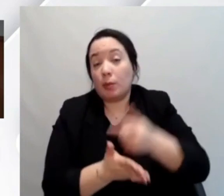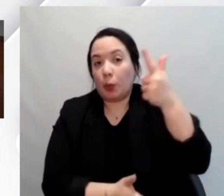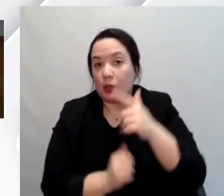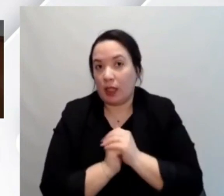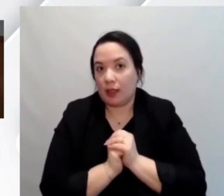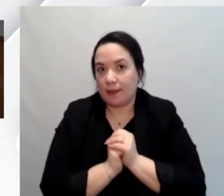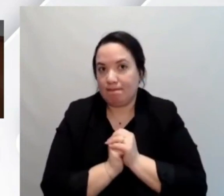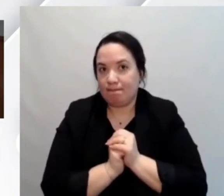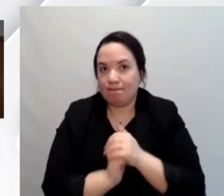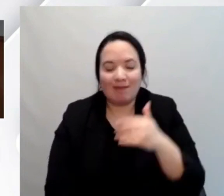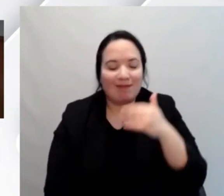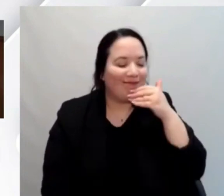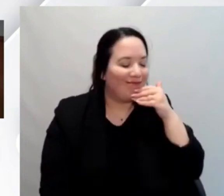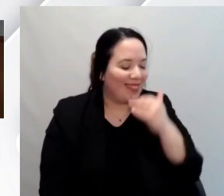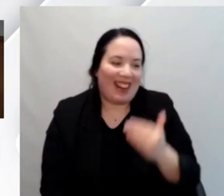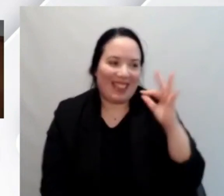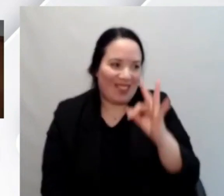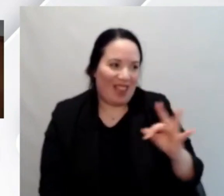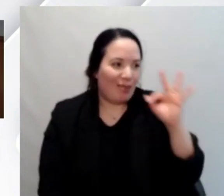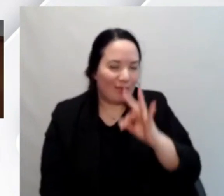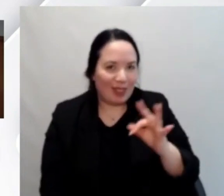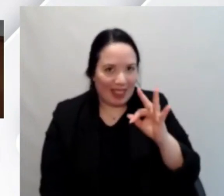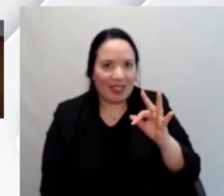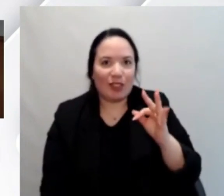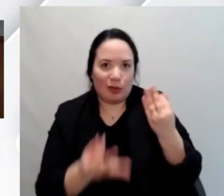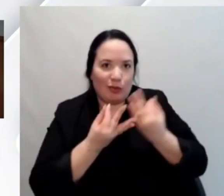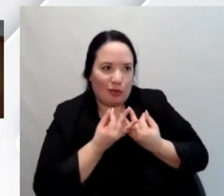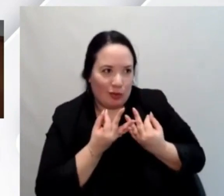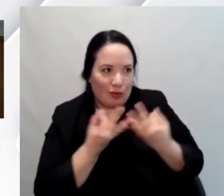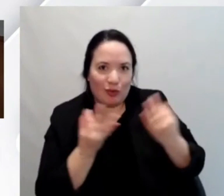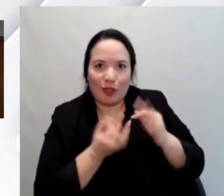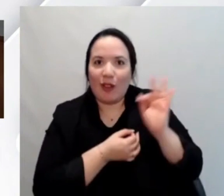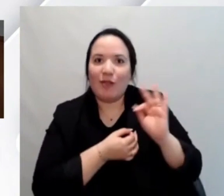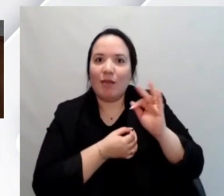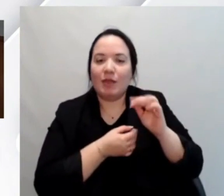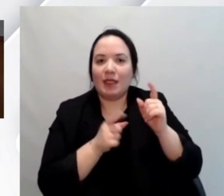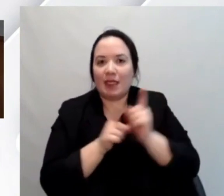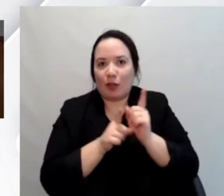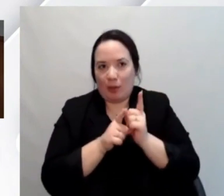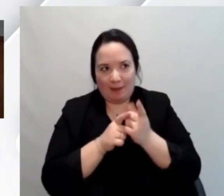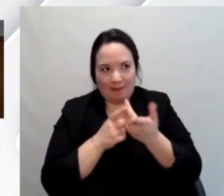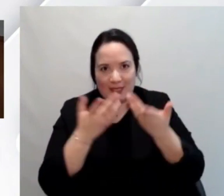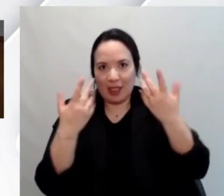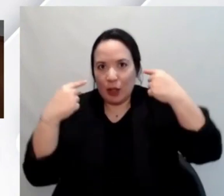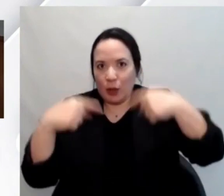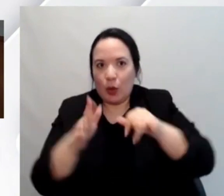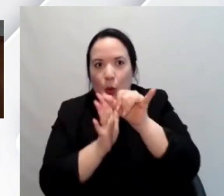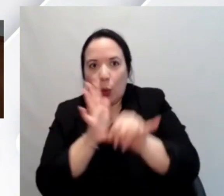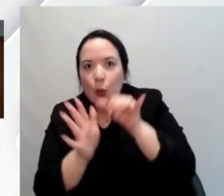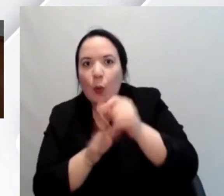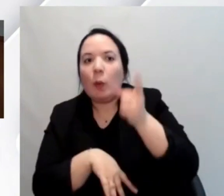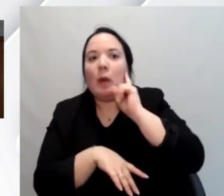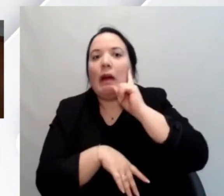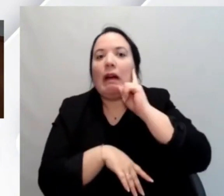Fabrizio Fabrizio chiaramente ha chiamato anche tutti i professionisti presenti in questa call ma anche che ci seguono su youtube se avete